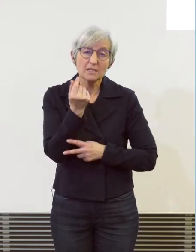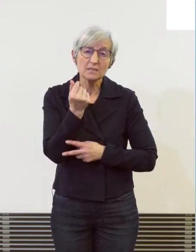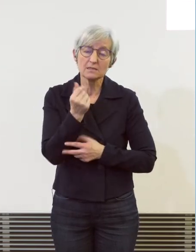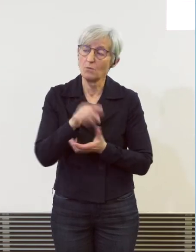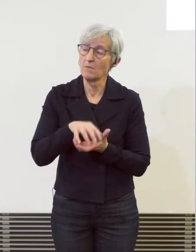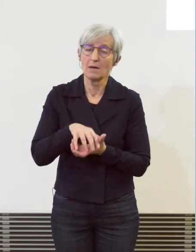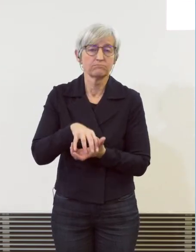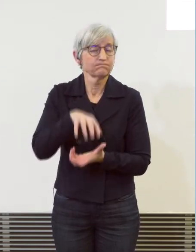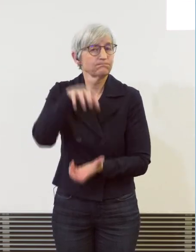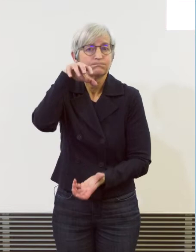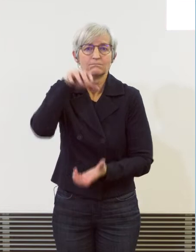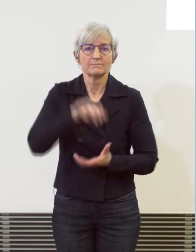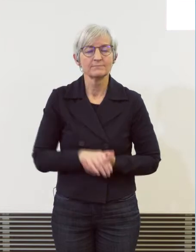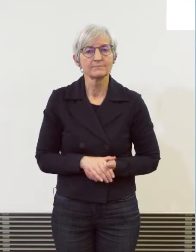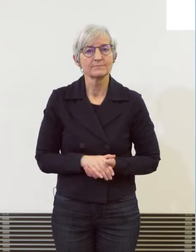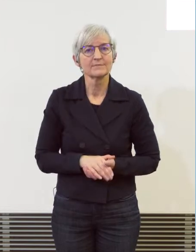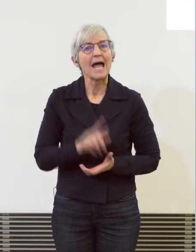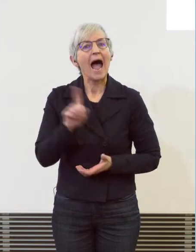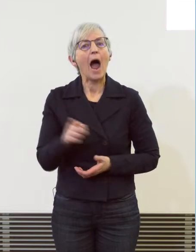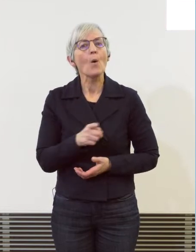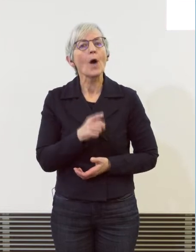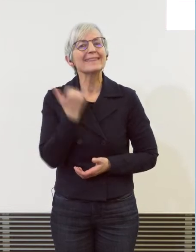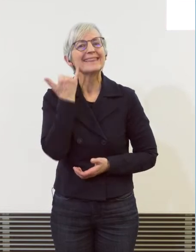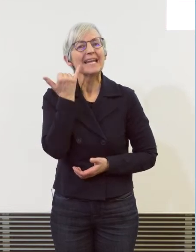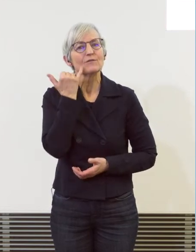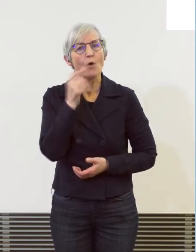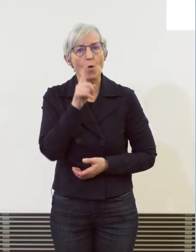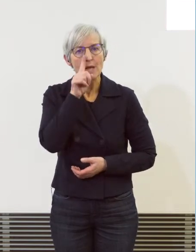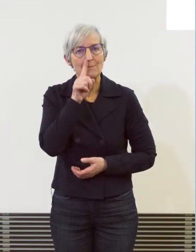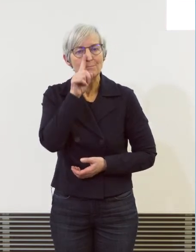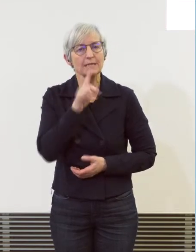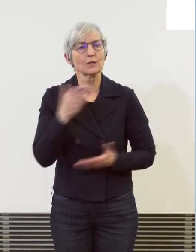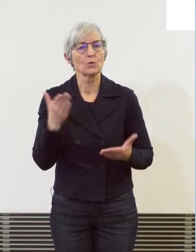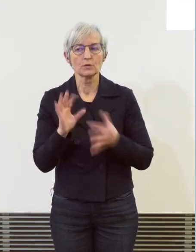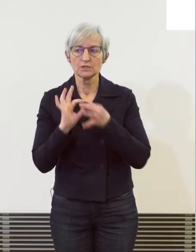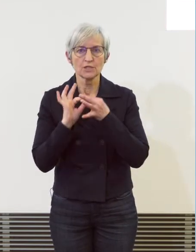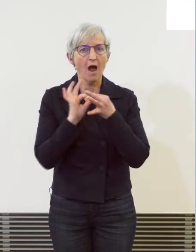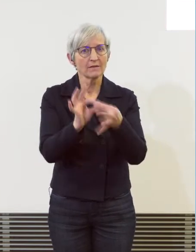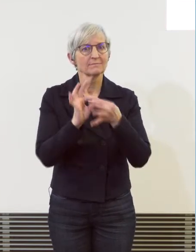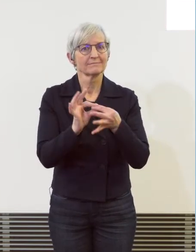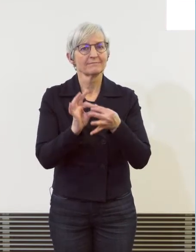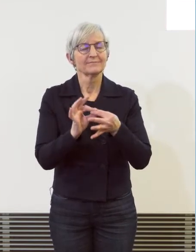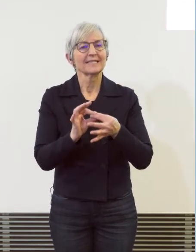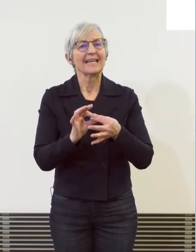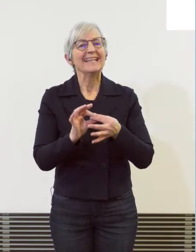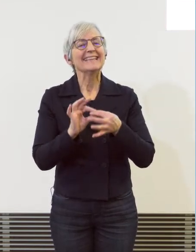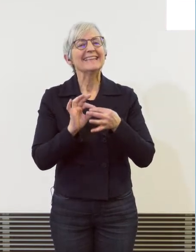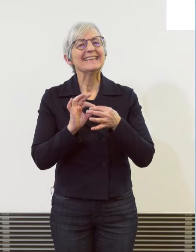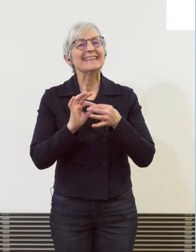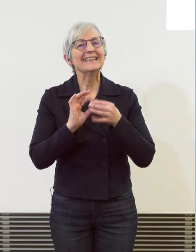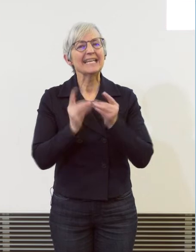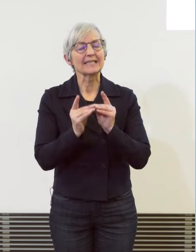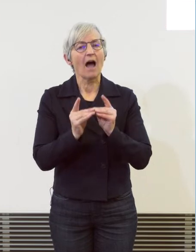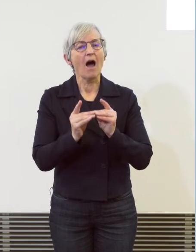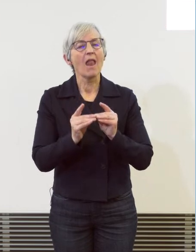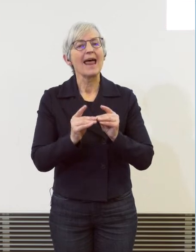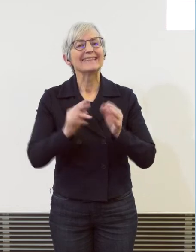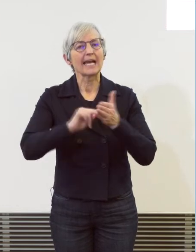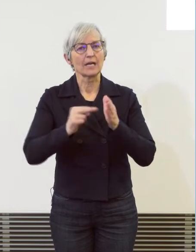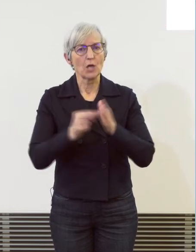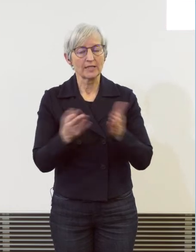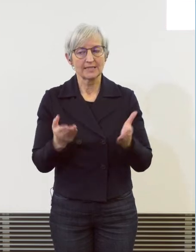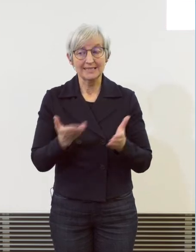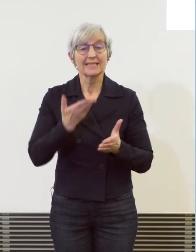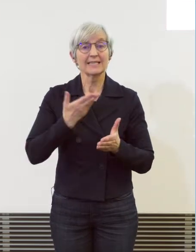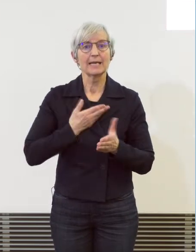Auch der Telefonbetrug basiert ja sehr stark auf digitaler Technologie. Da haben wir professionelle Gruppierungen,